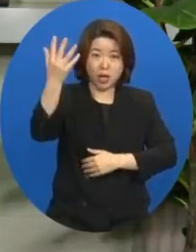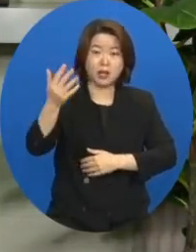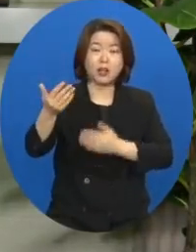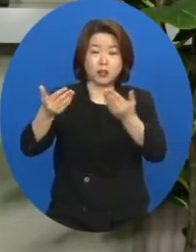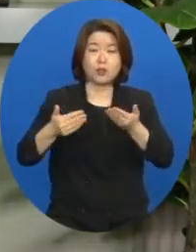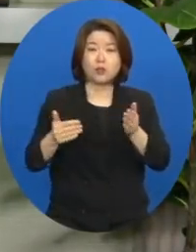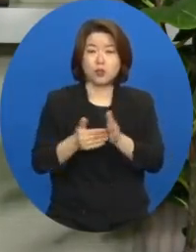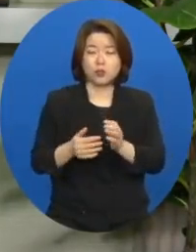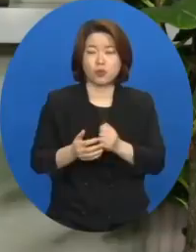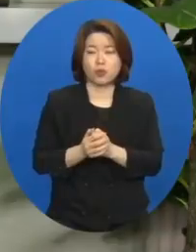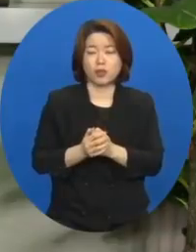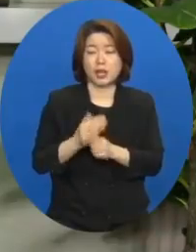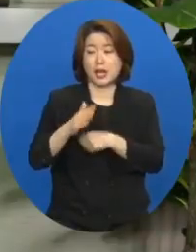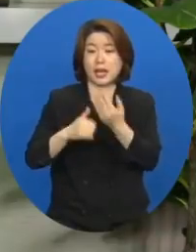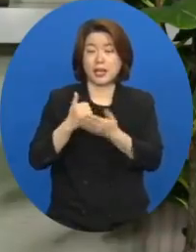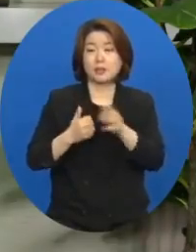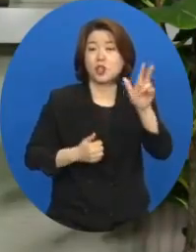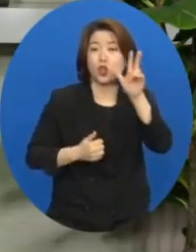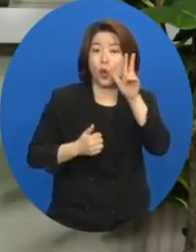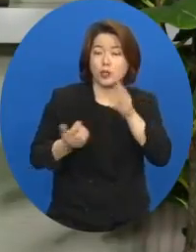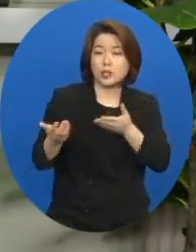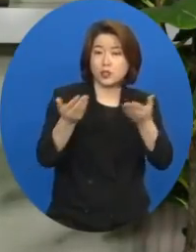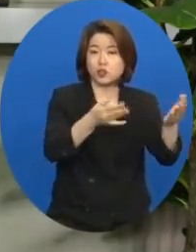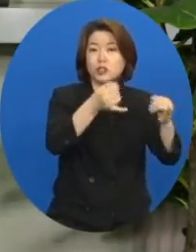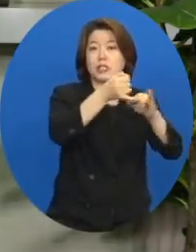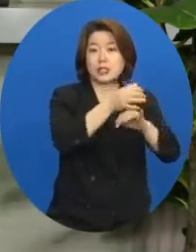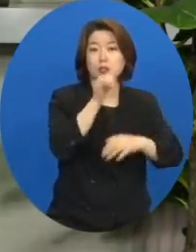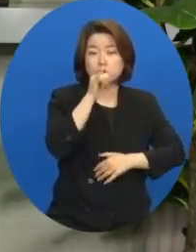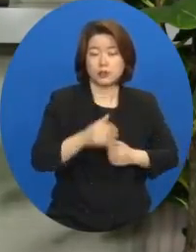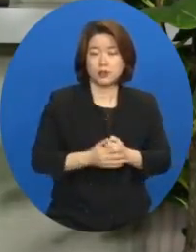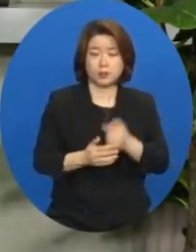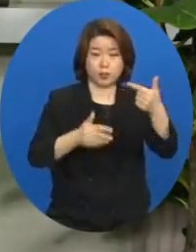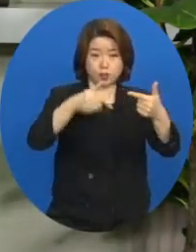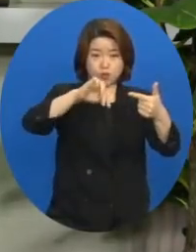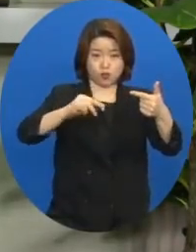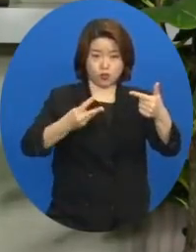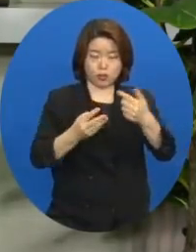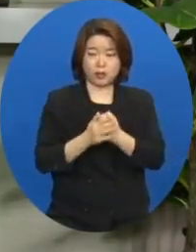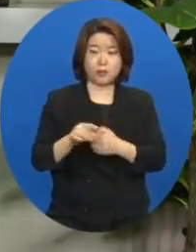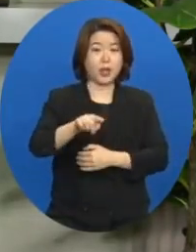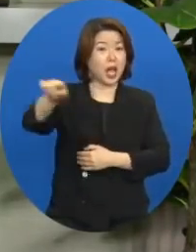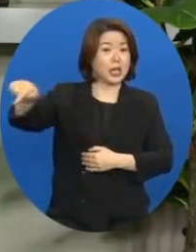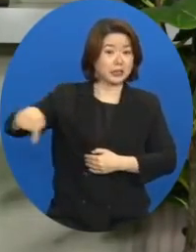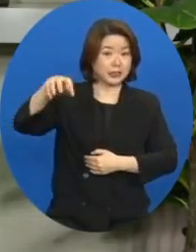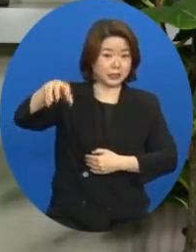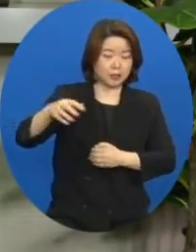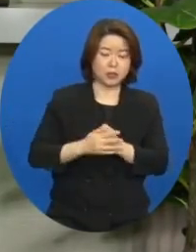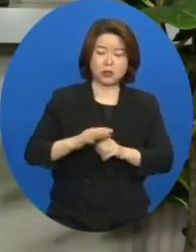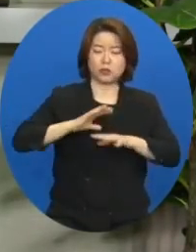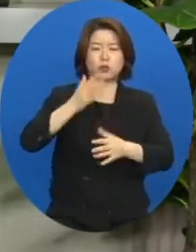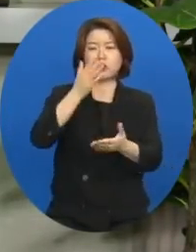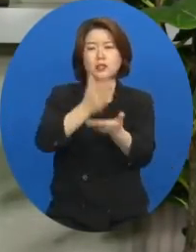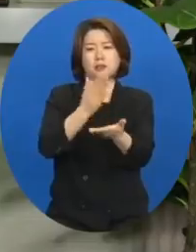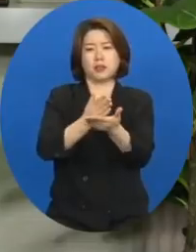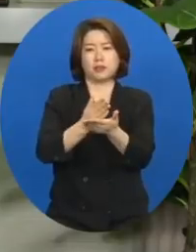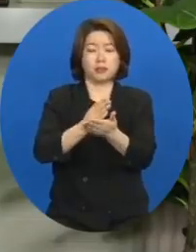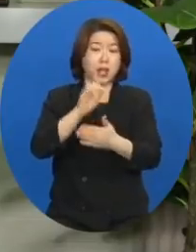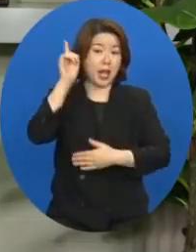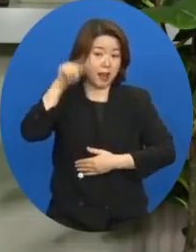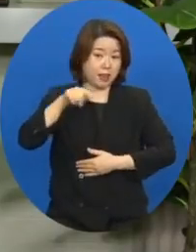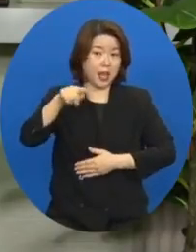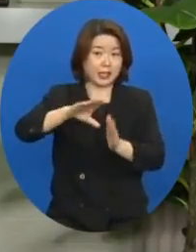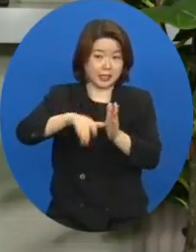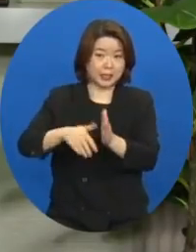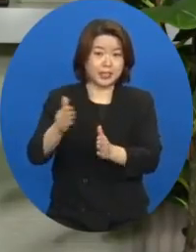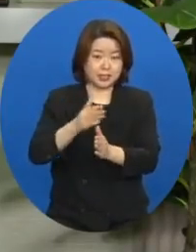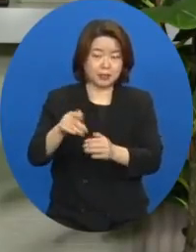약속을 주십니다. 6절 말씀해 보면 그들 앞에서 두려워하지 말아라. 내일 이맘때